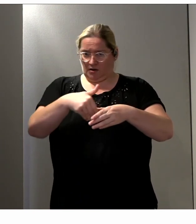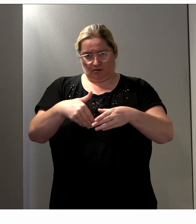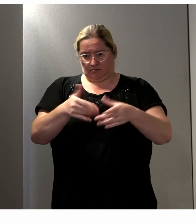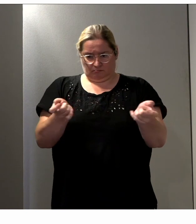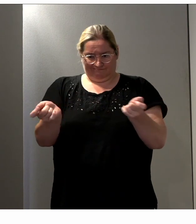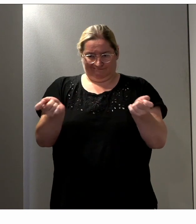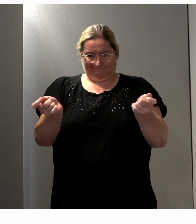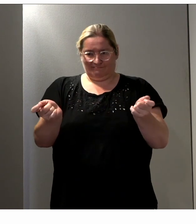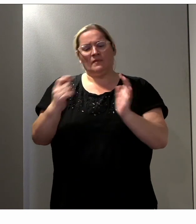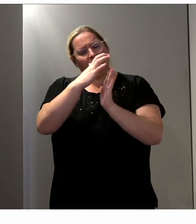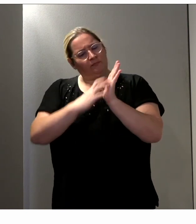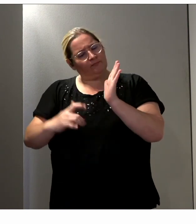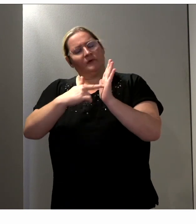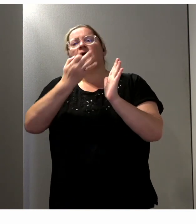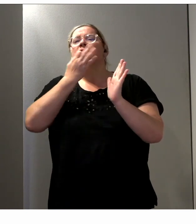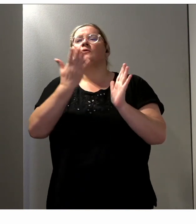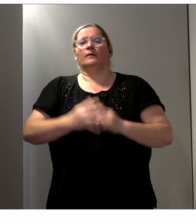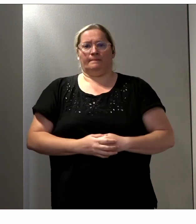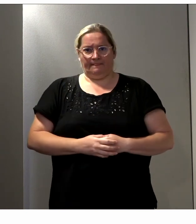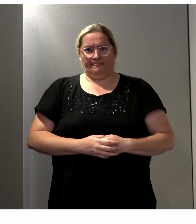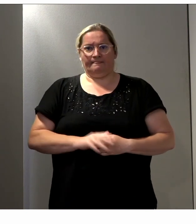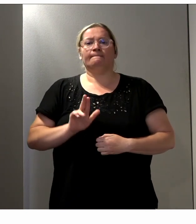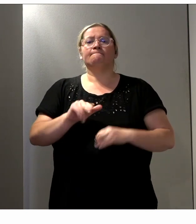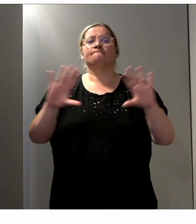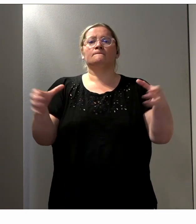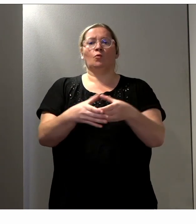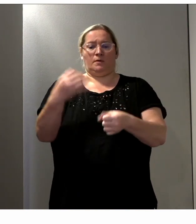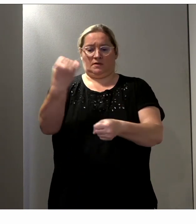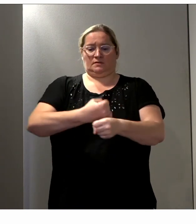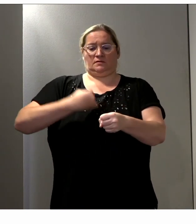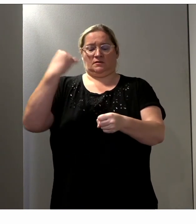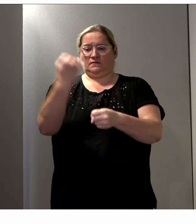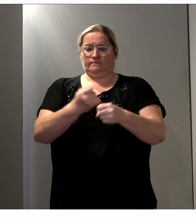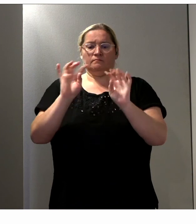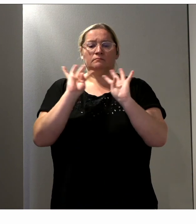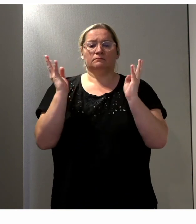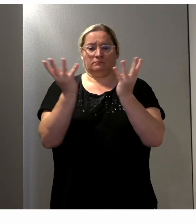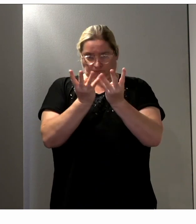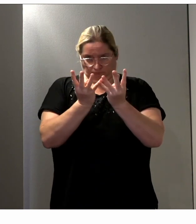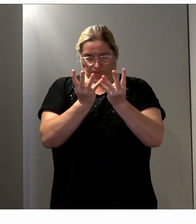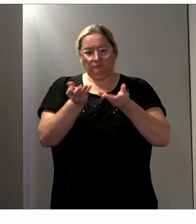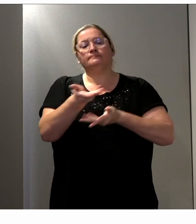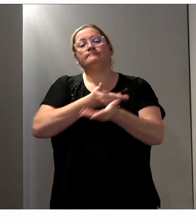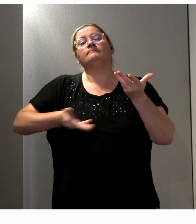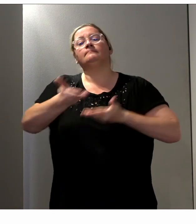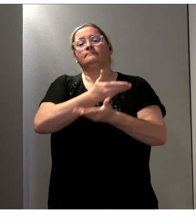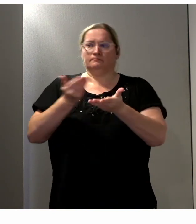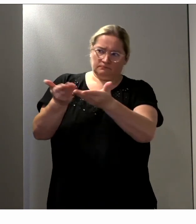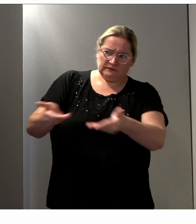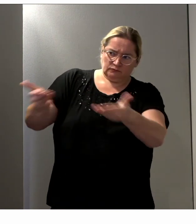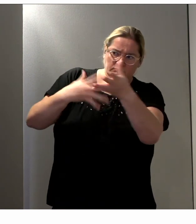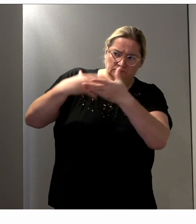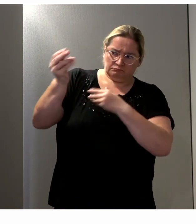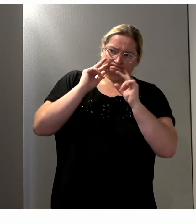dispose, qu'un groupe de travail se réunira pour améliorer, en fait, voir quels sont les axes d'amélioration